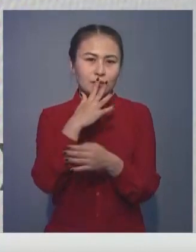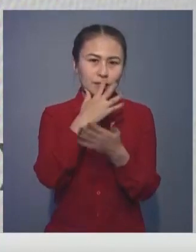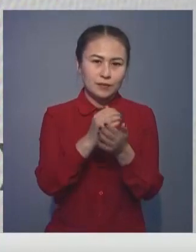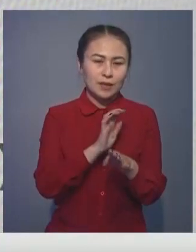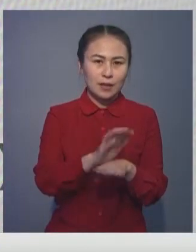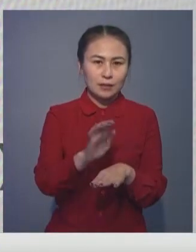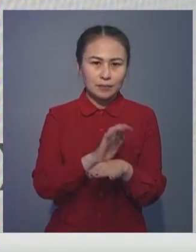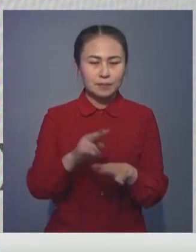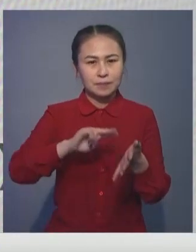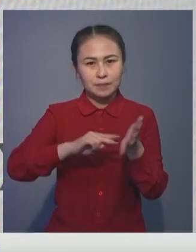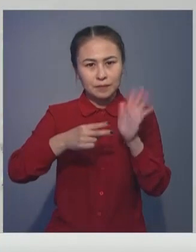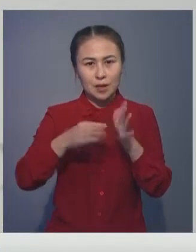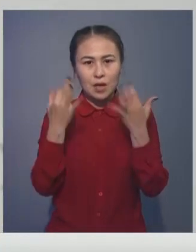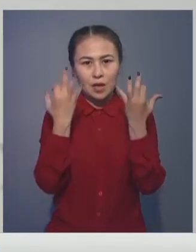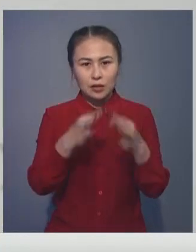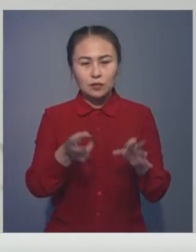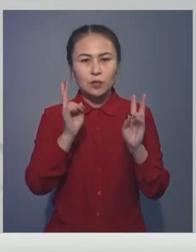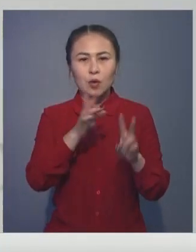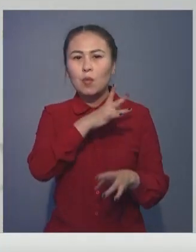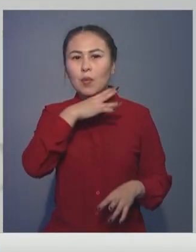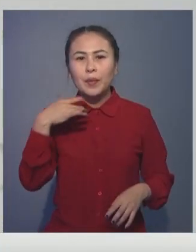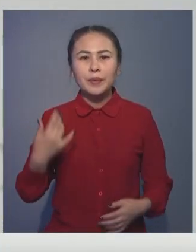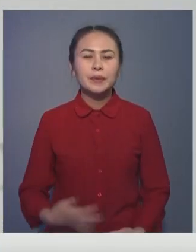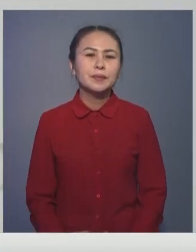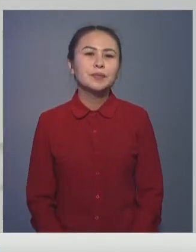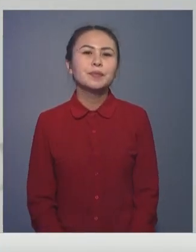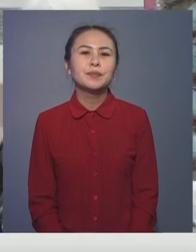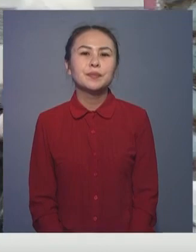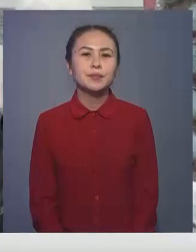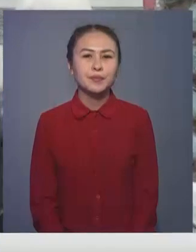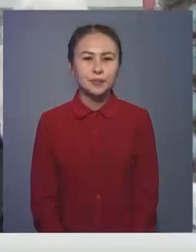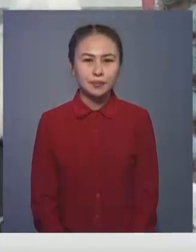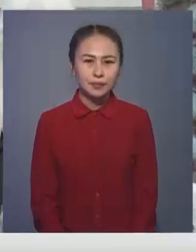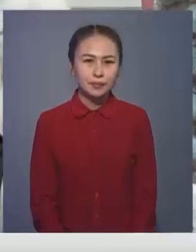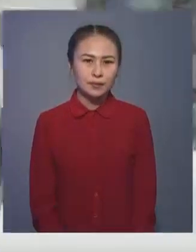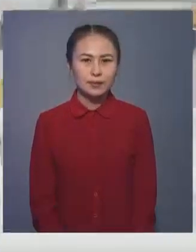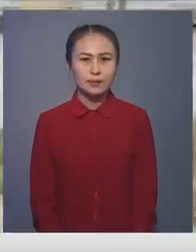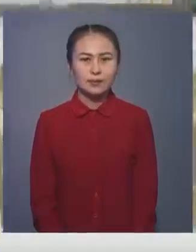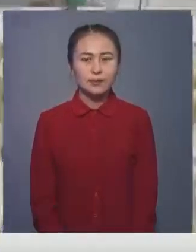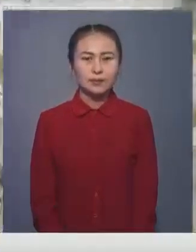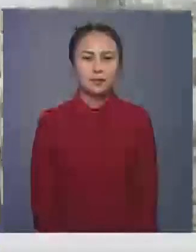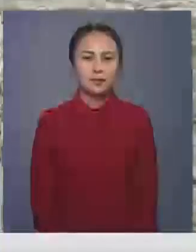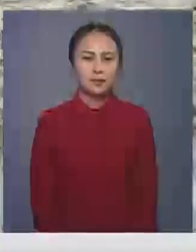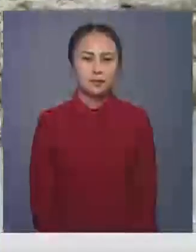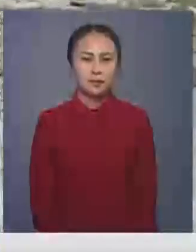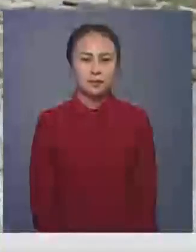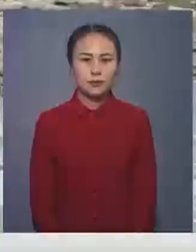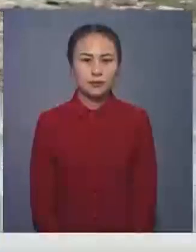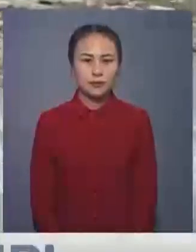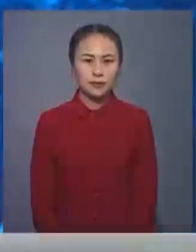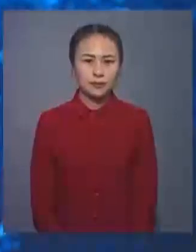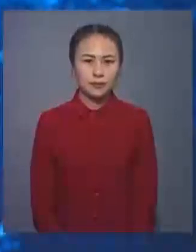жарнамалы оға қолдан оға ұрсат сұраған ұсыныстар көбейі бастаған. Талғат Исламылы Саламадбек байы вақтау, Хабар 24.